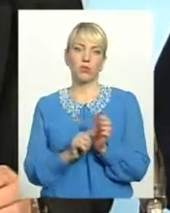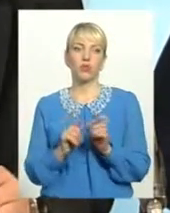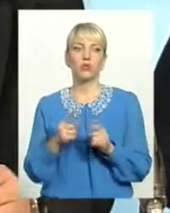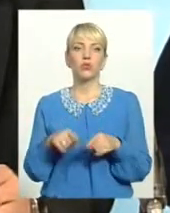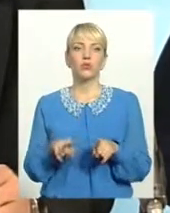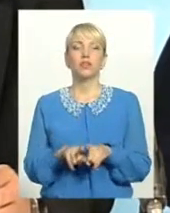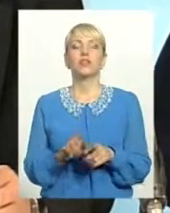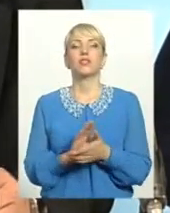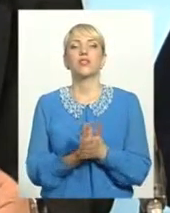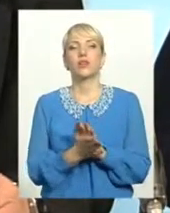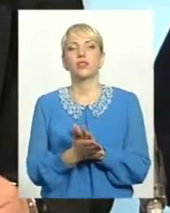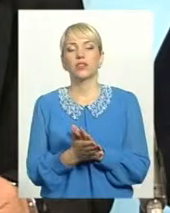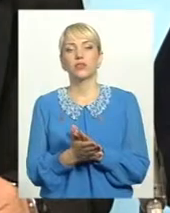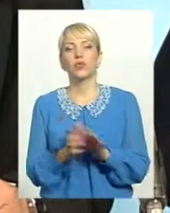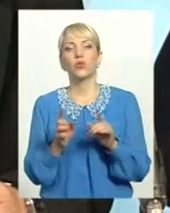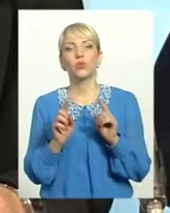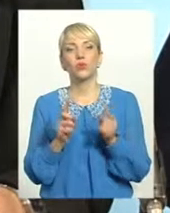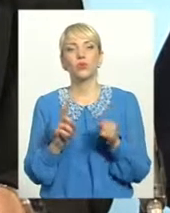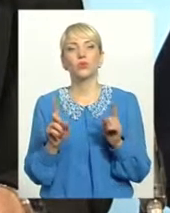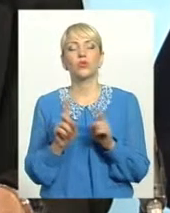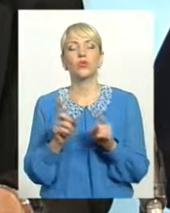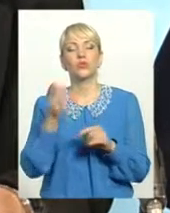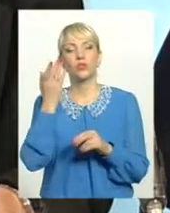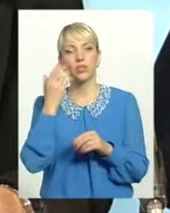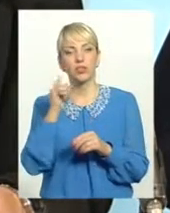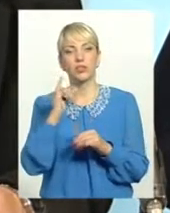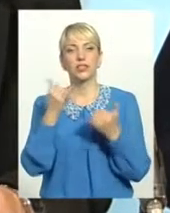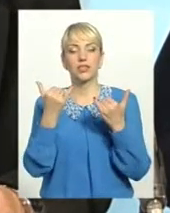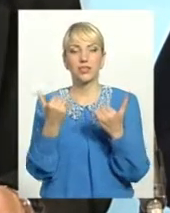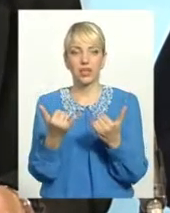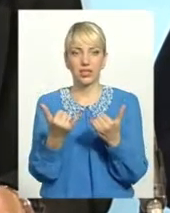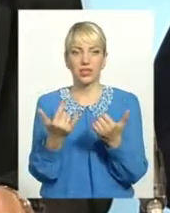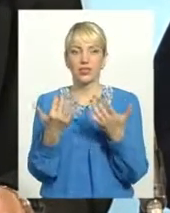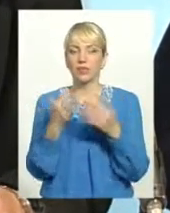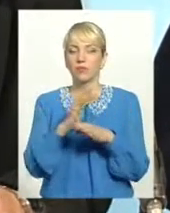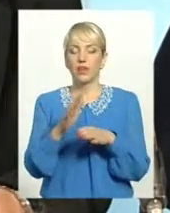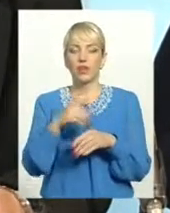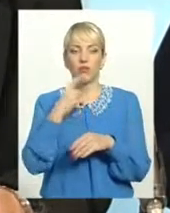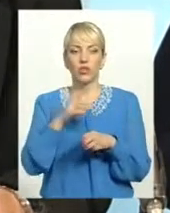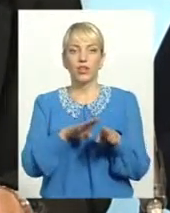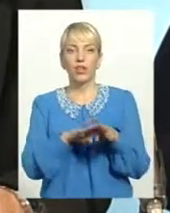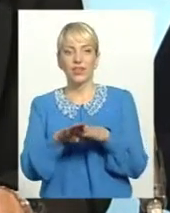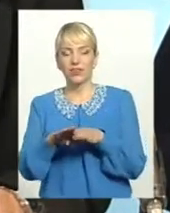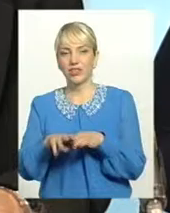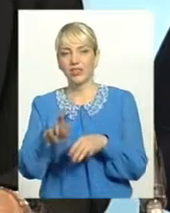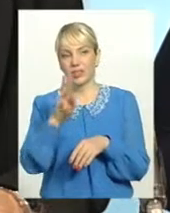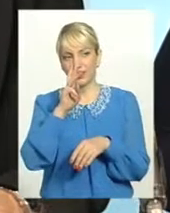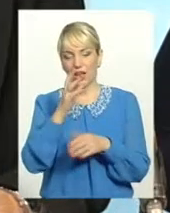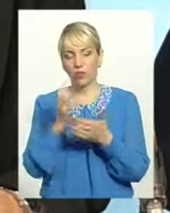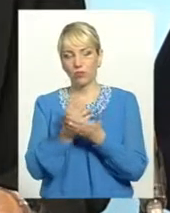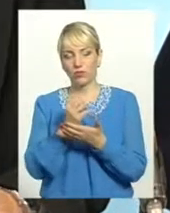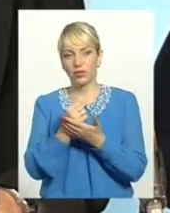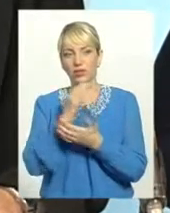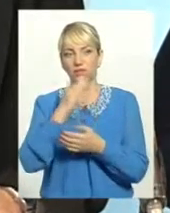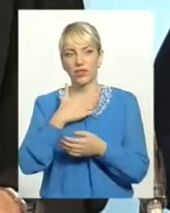така ситуація тому, що і колись, і зараз, скільки б ми не говорили, рівень заробітків наших